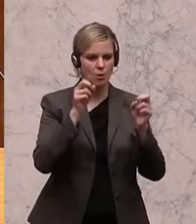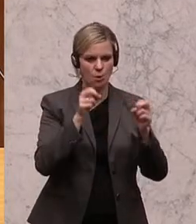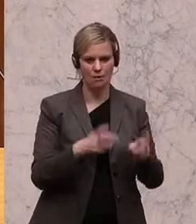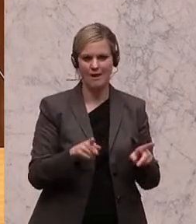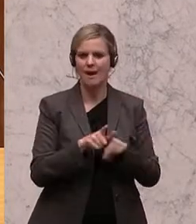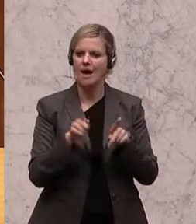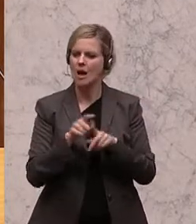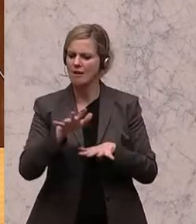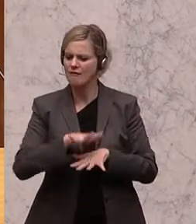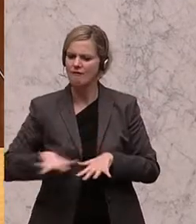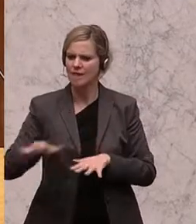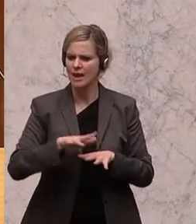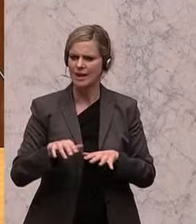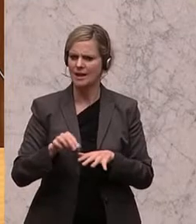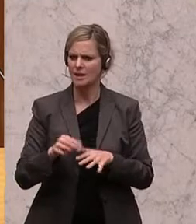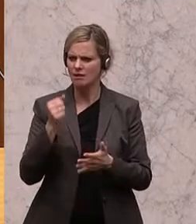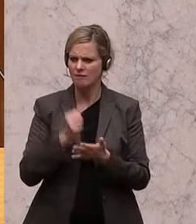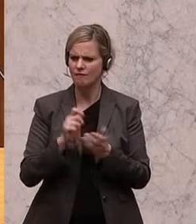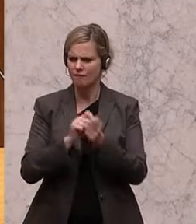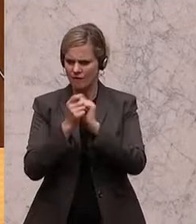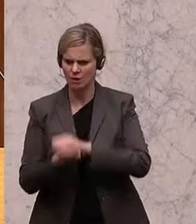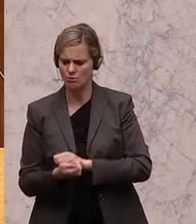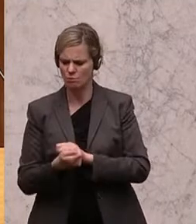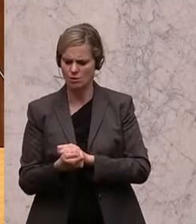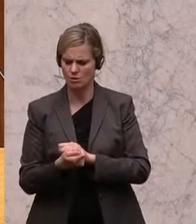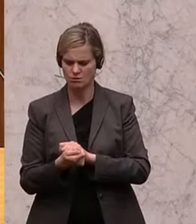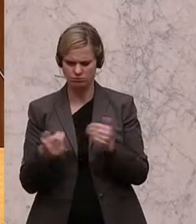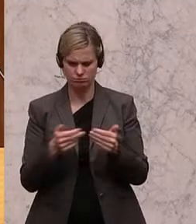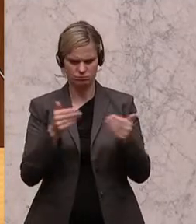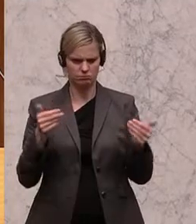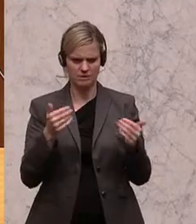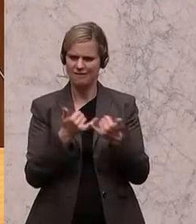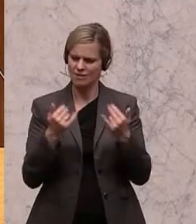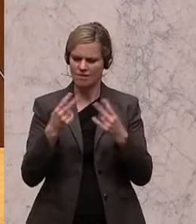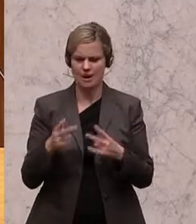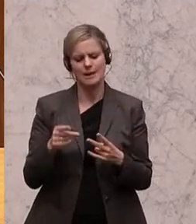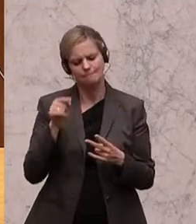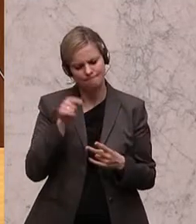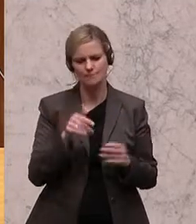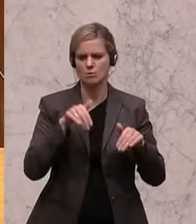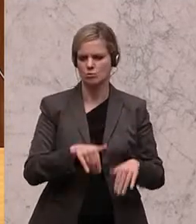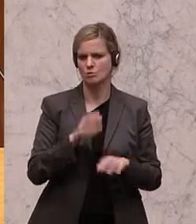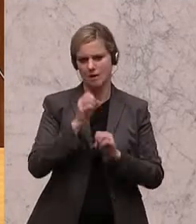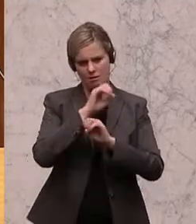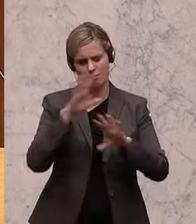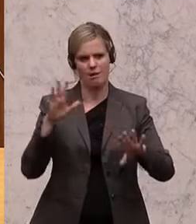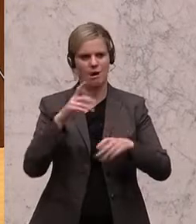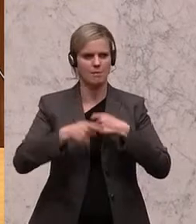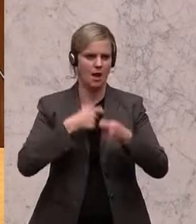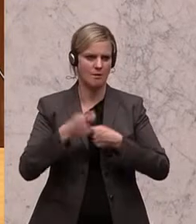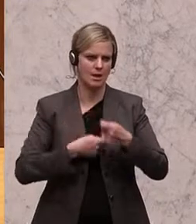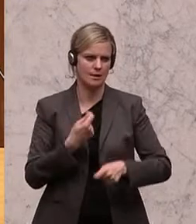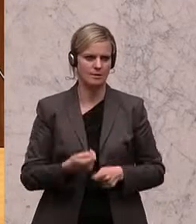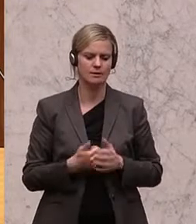widerspricht, wie damit umzugehen ist. Also ich glaube, da müssen wir noch weiter arbeiten und diese Ungleichheiten lösen. Es hat einen